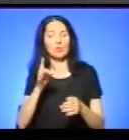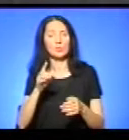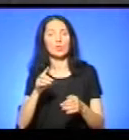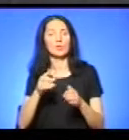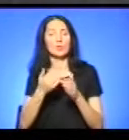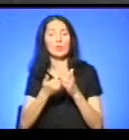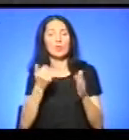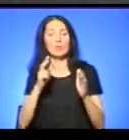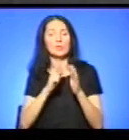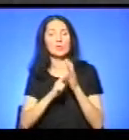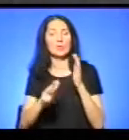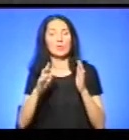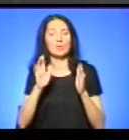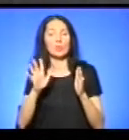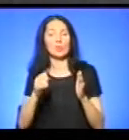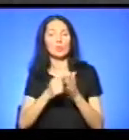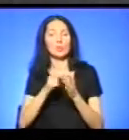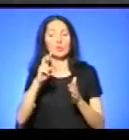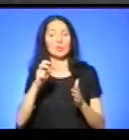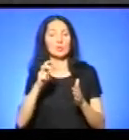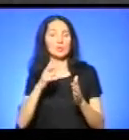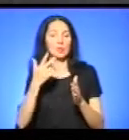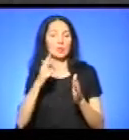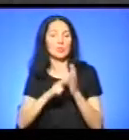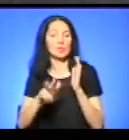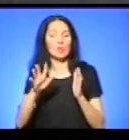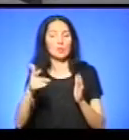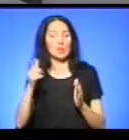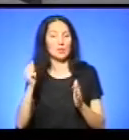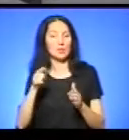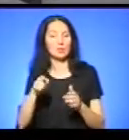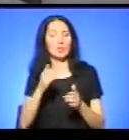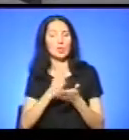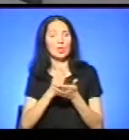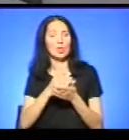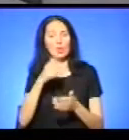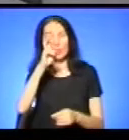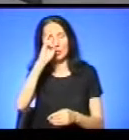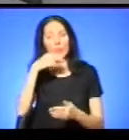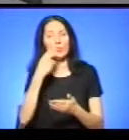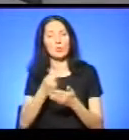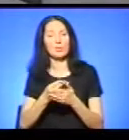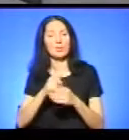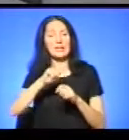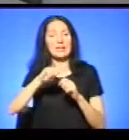85 до 255 гривень. Але тут є досить в суттєвій. Держава передбачила збитки за знищення чи